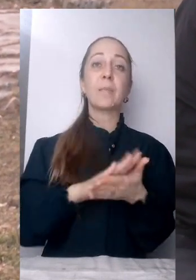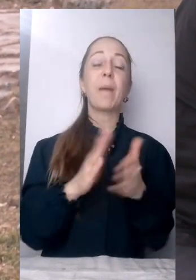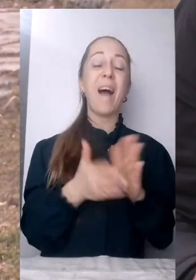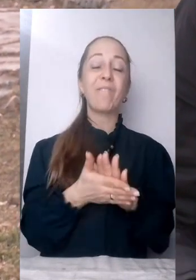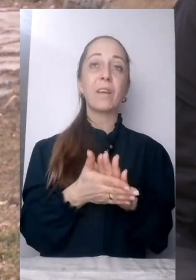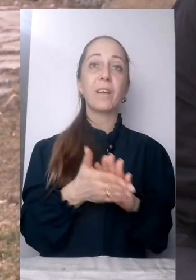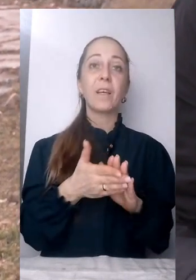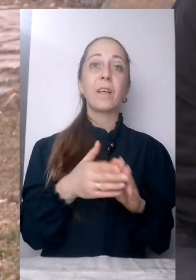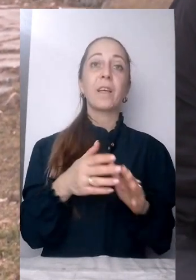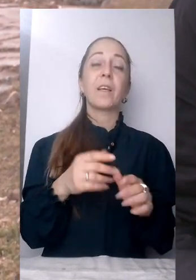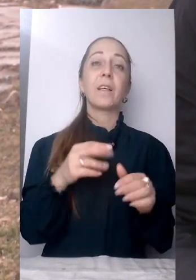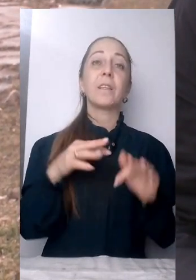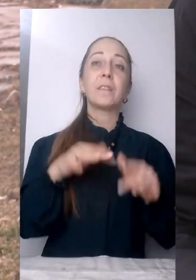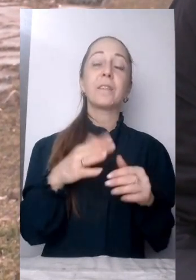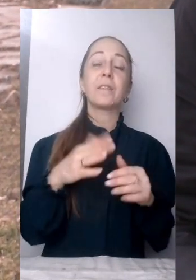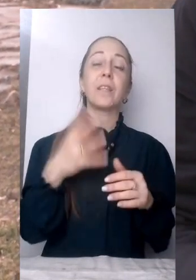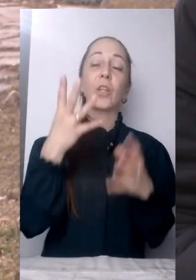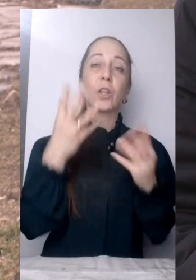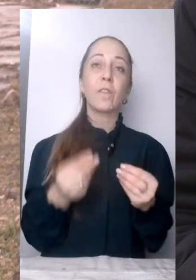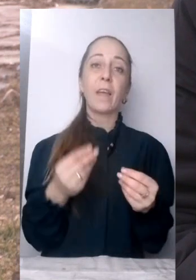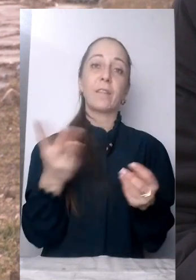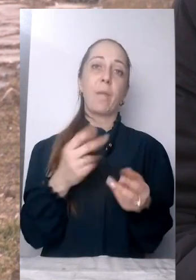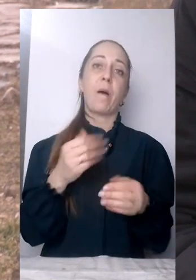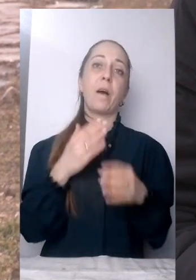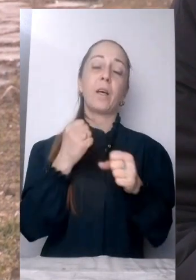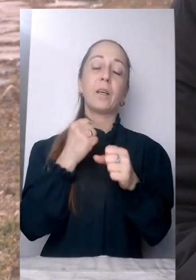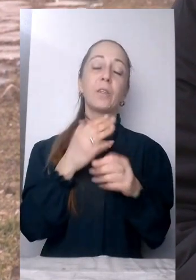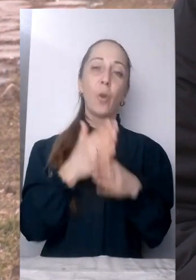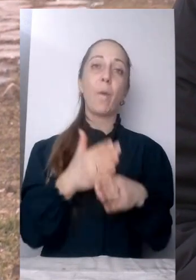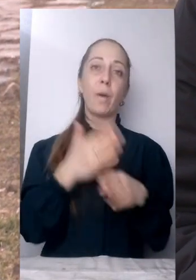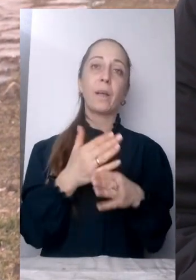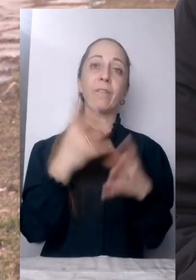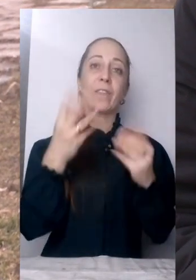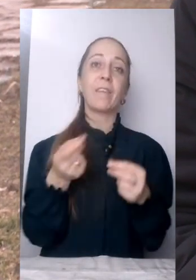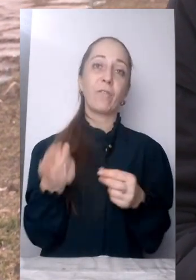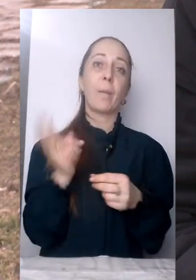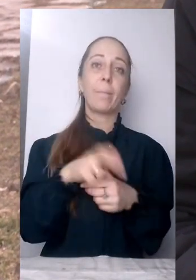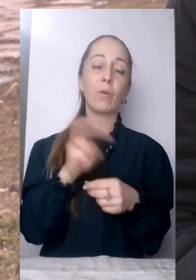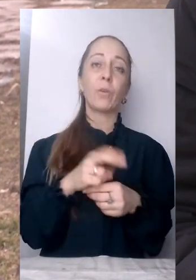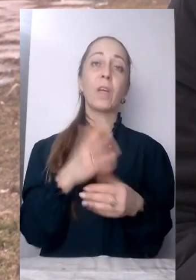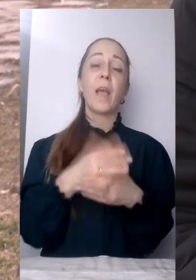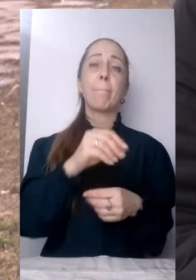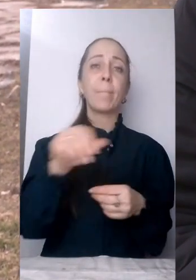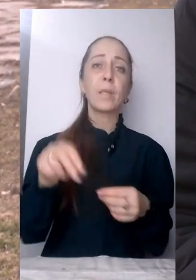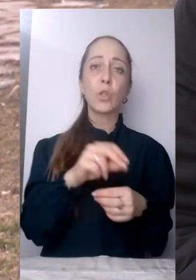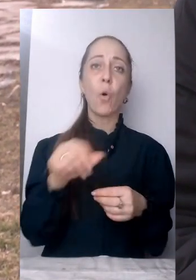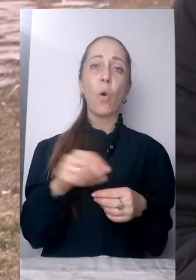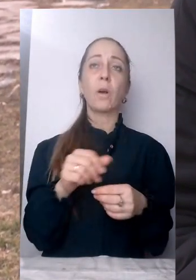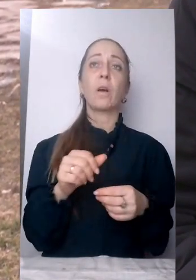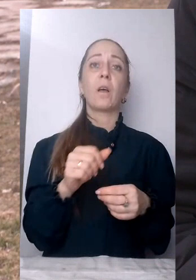потрібно робити в день. Вони всі в день проходять, так як набор піску або забезпечення якоюсь